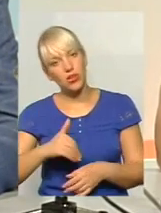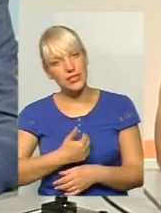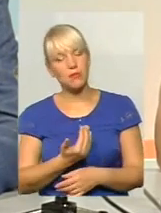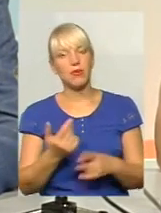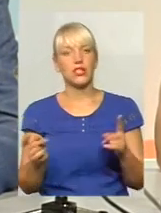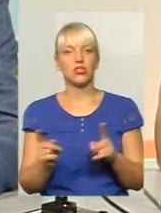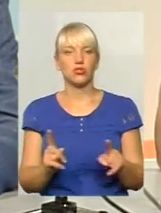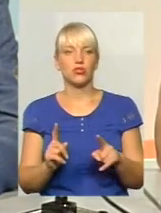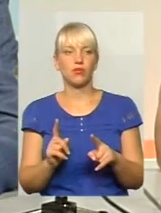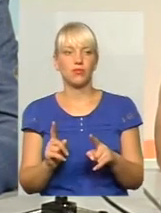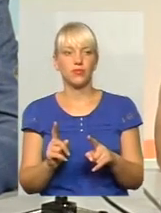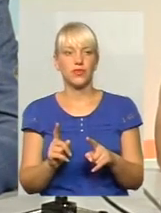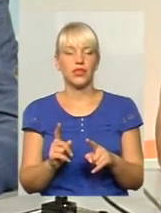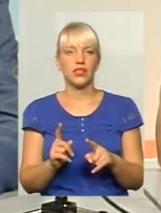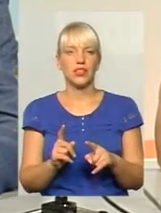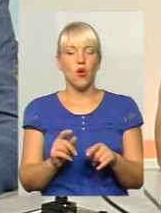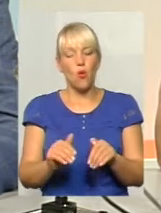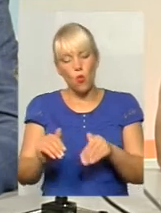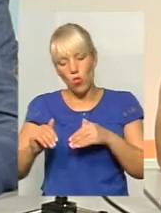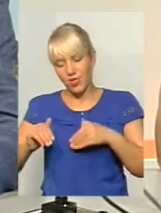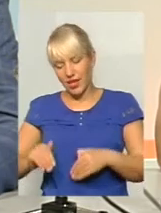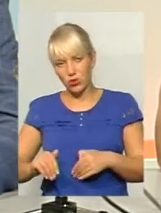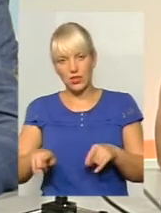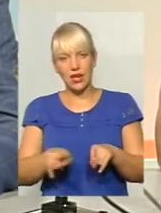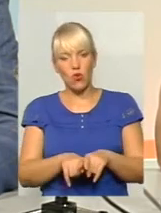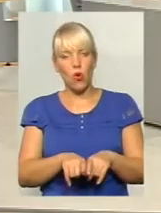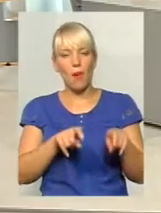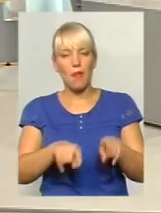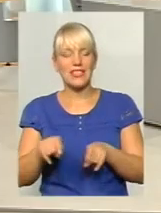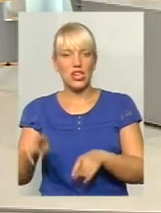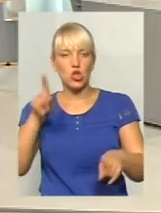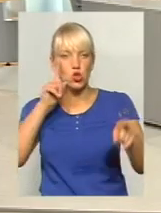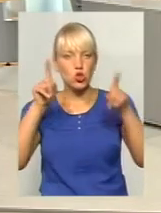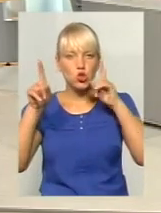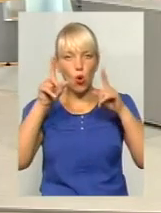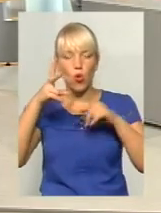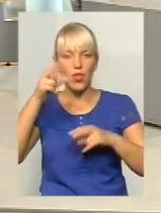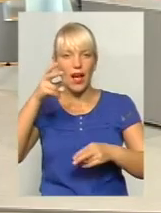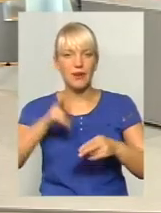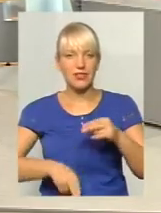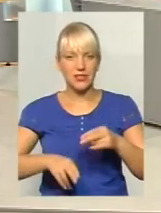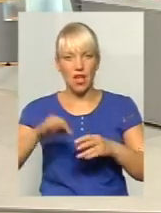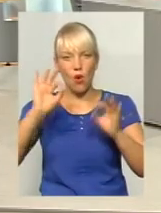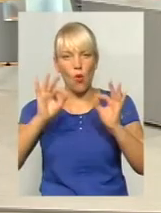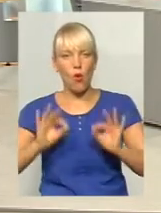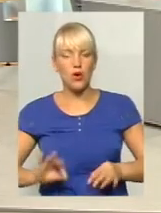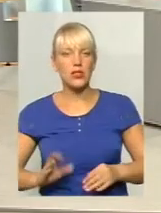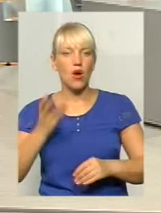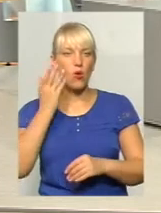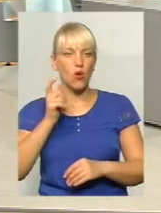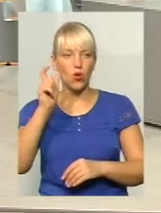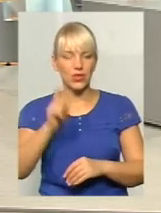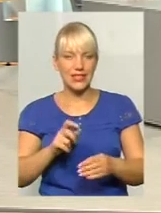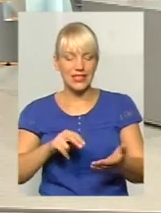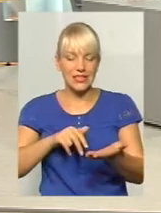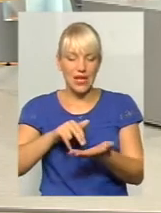знаєте, пасажирського шоку на кінці осені, коли людина заходить в автобус